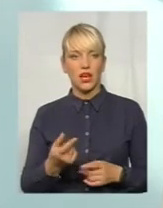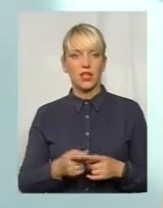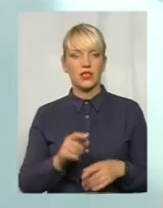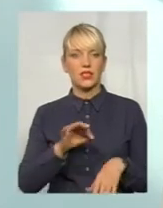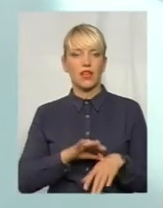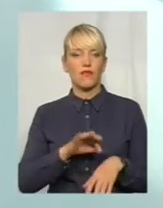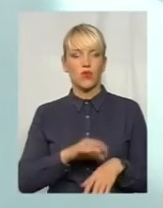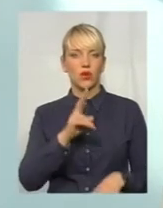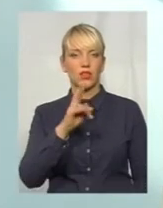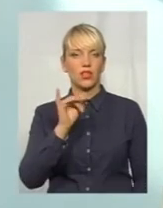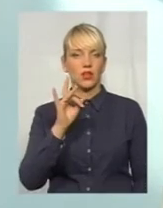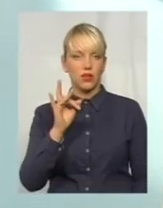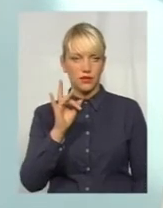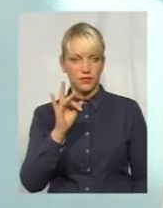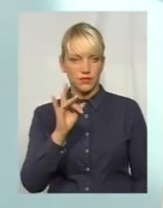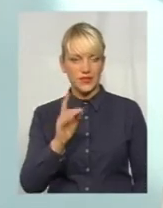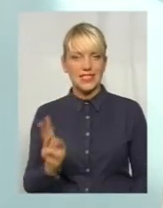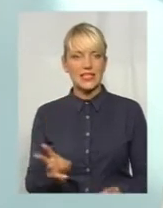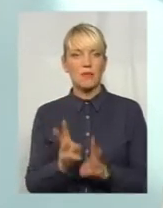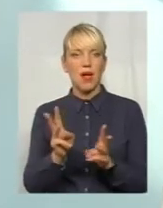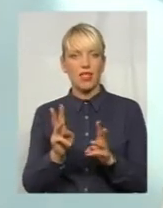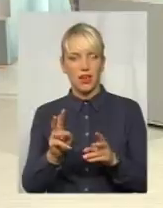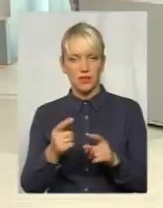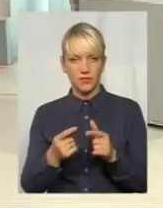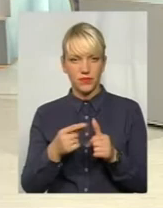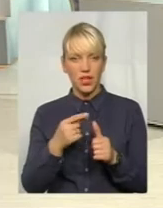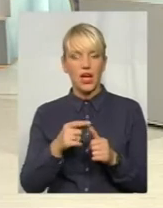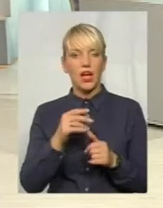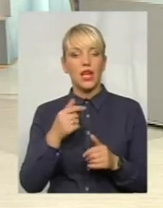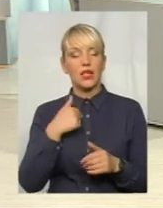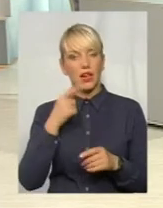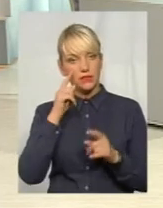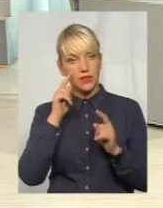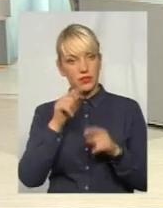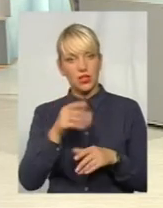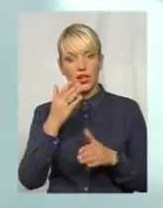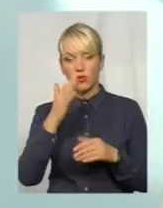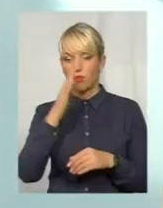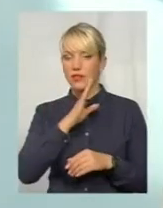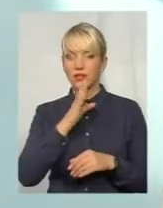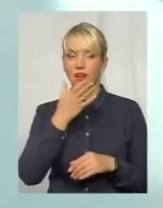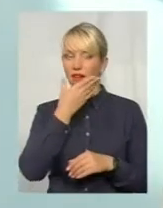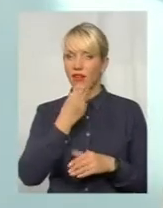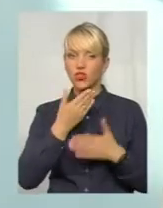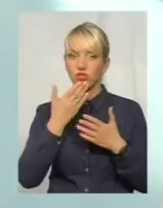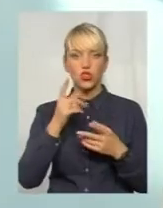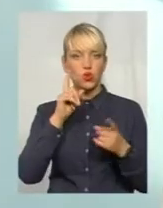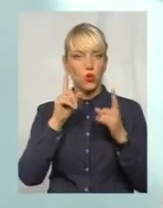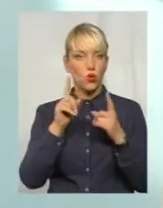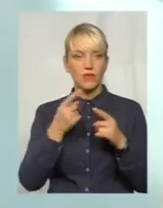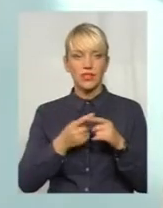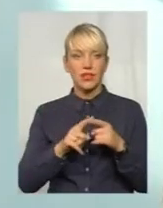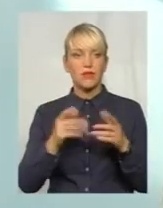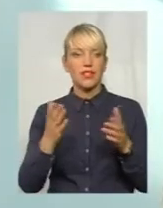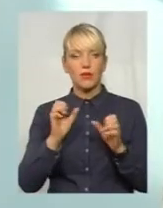кір. І тут я хотіла б якраз акцентувати, якщо батьки дуже гарно читають і шоковані тим, які можуть